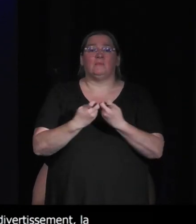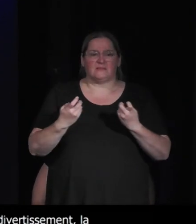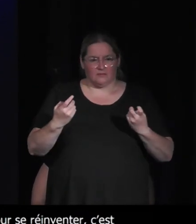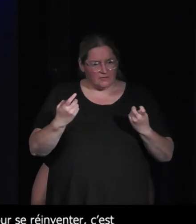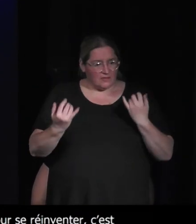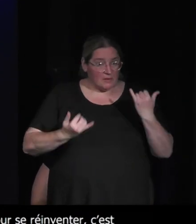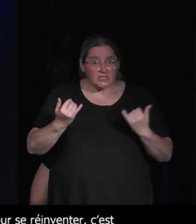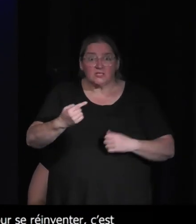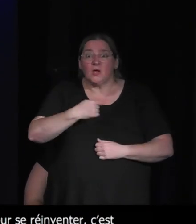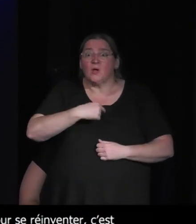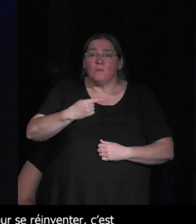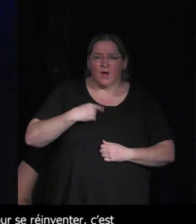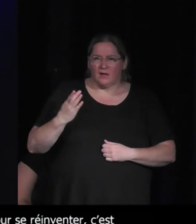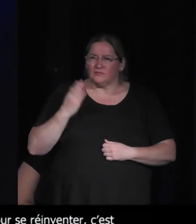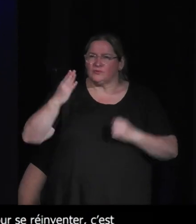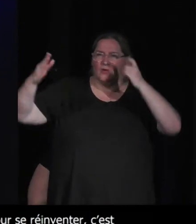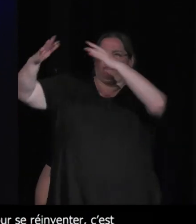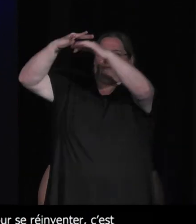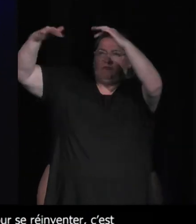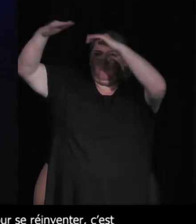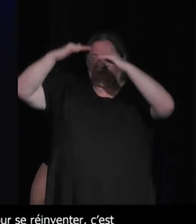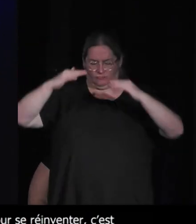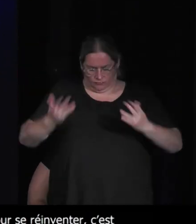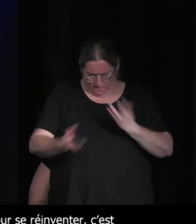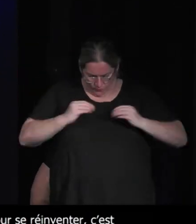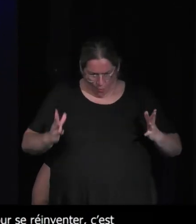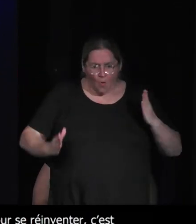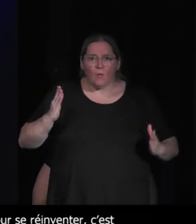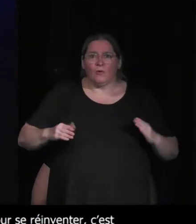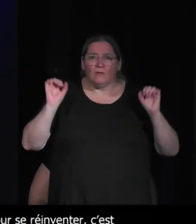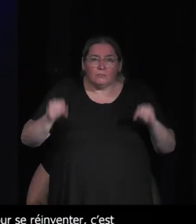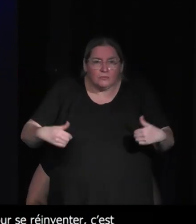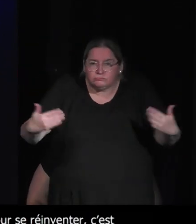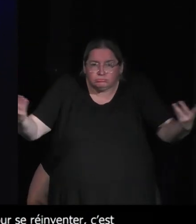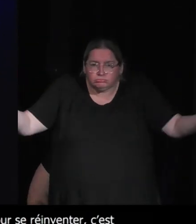nuée futuriste on va être un robot on peut être